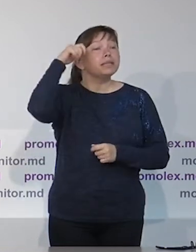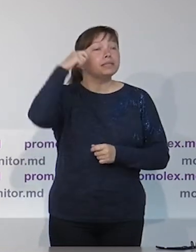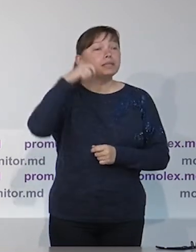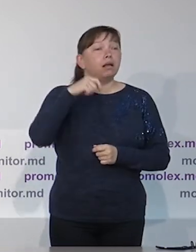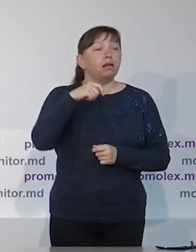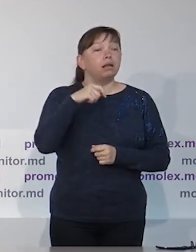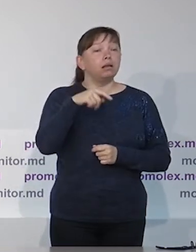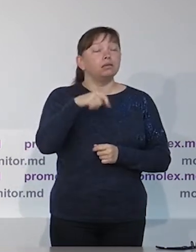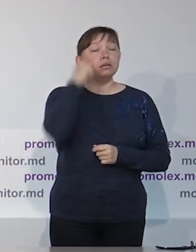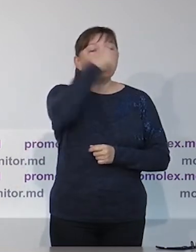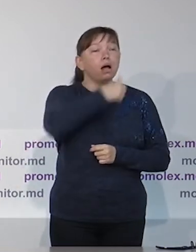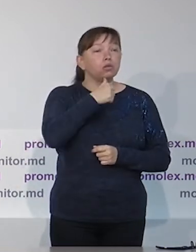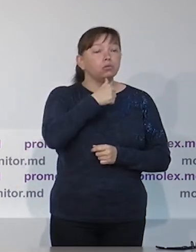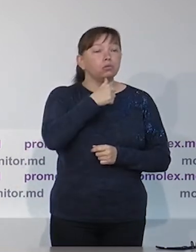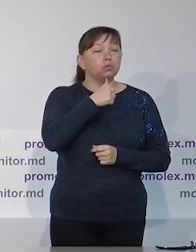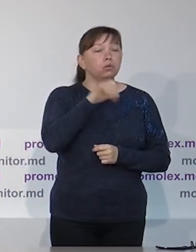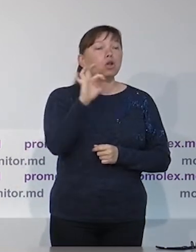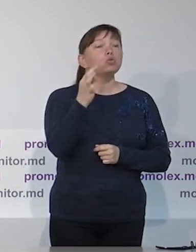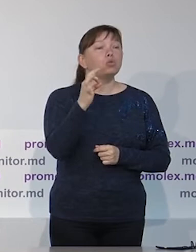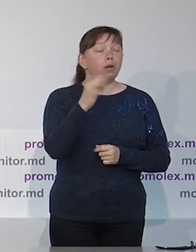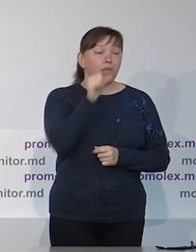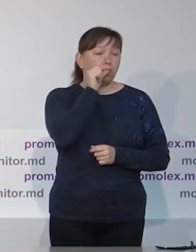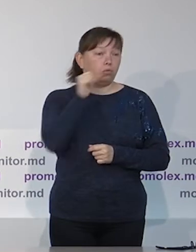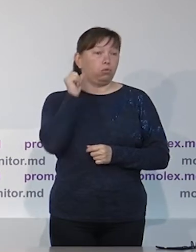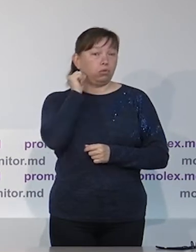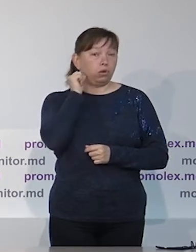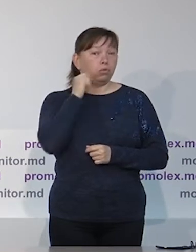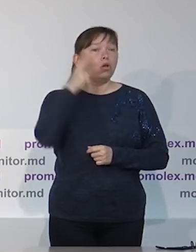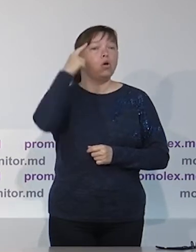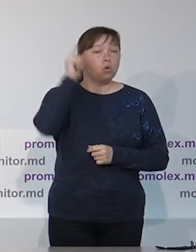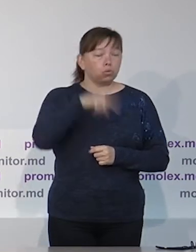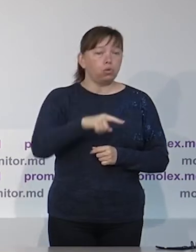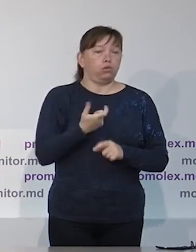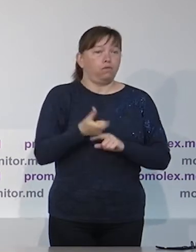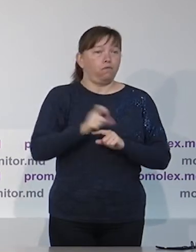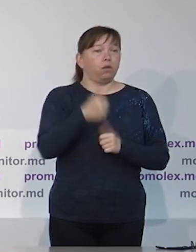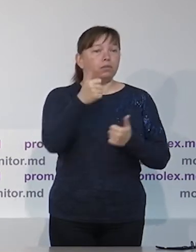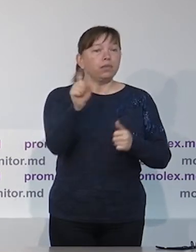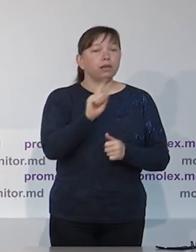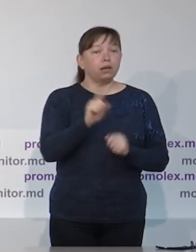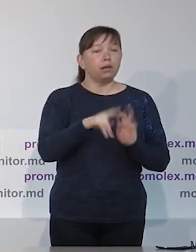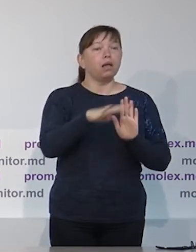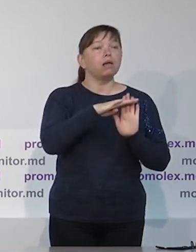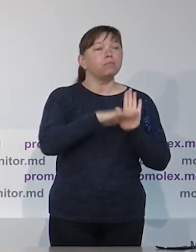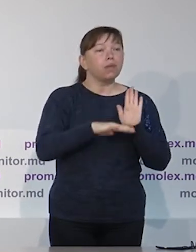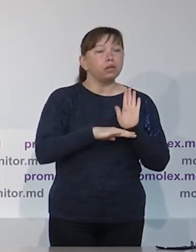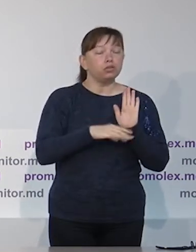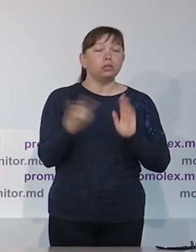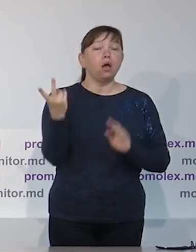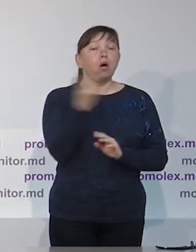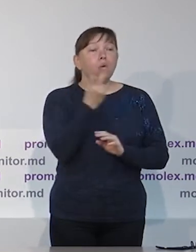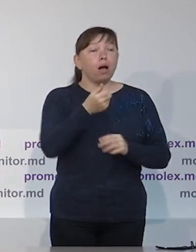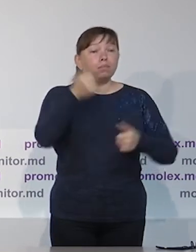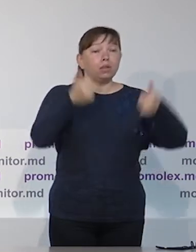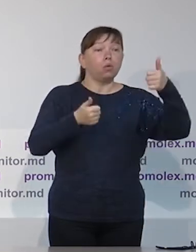политической эмиграции и коррупции. И все-таки значительное влияние на